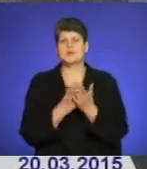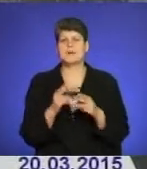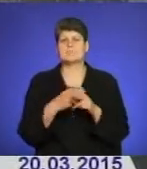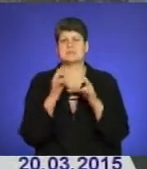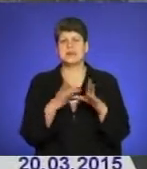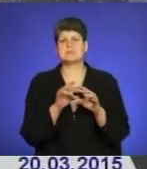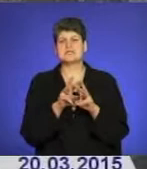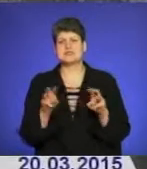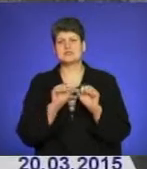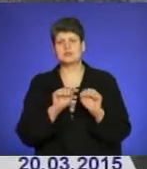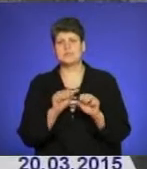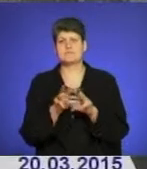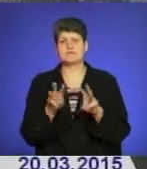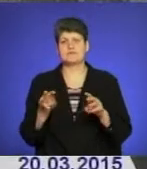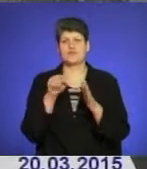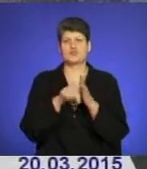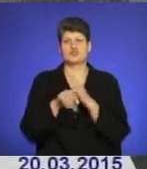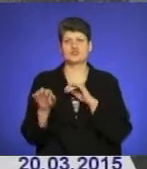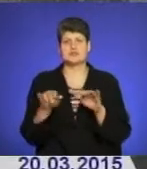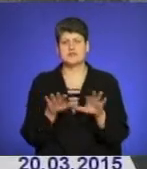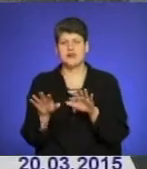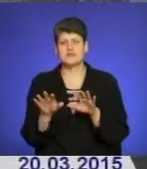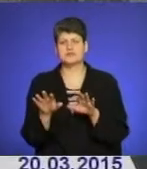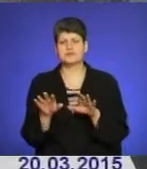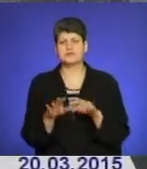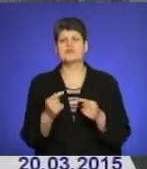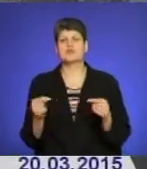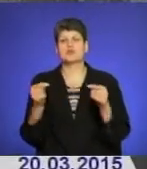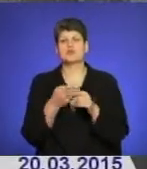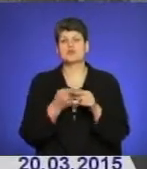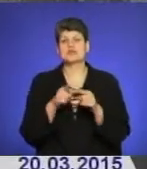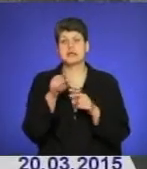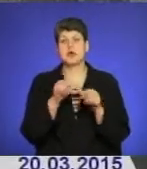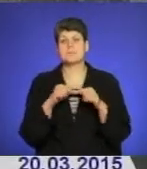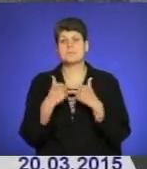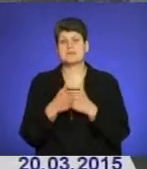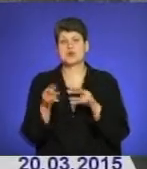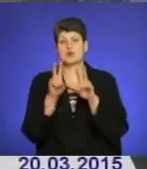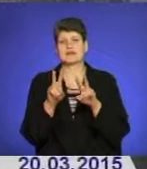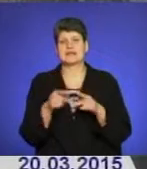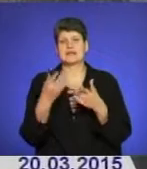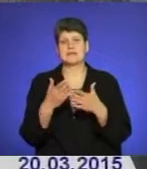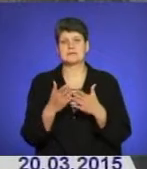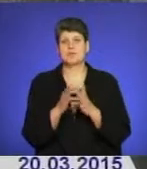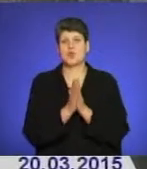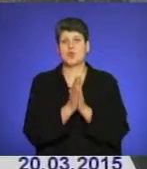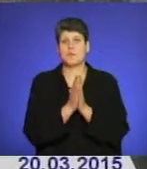Міністерство оборони і Міністерство органів внутрішніх справ. Відповідно ця комісія розглядає ті клопотання